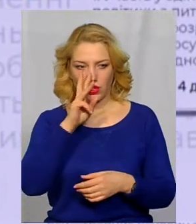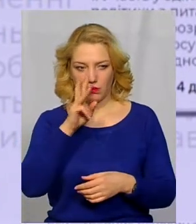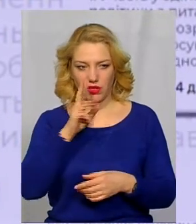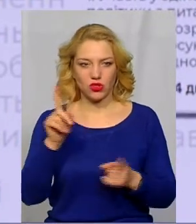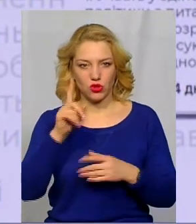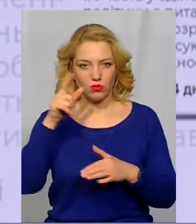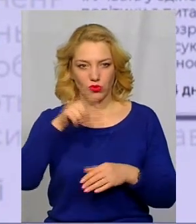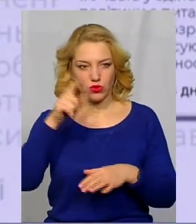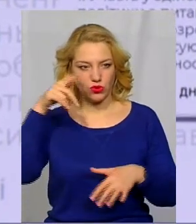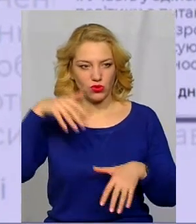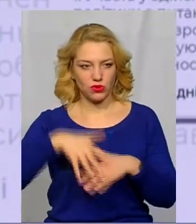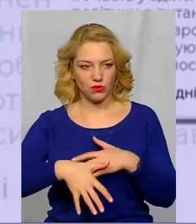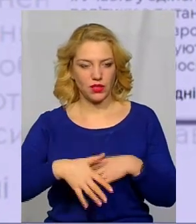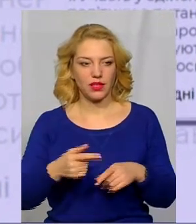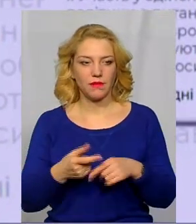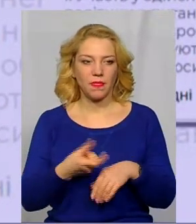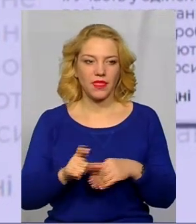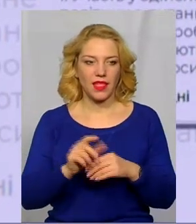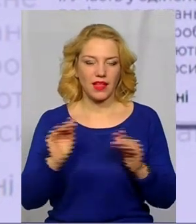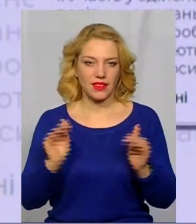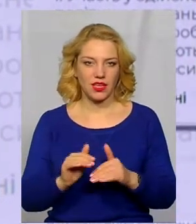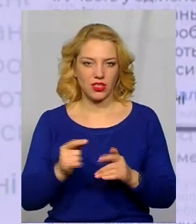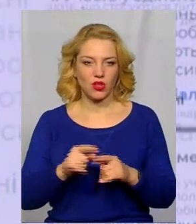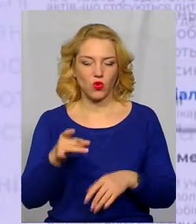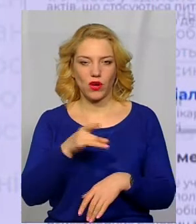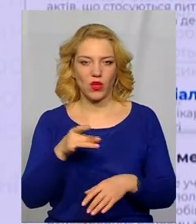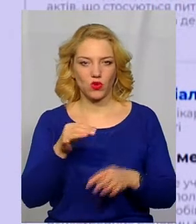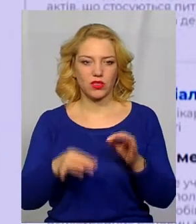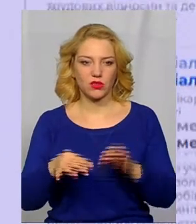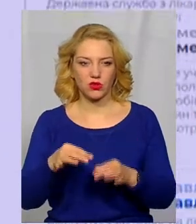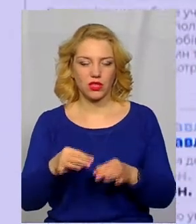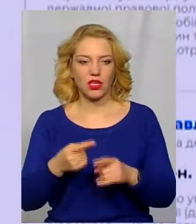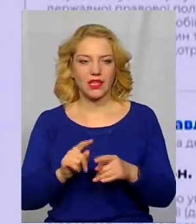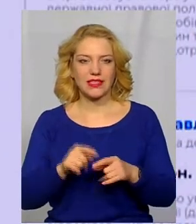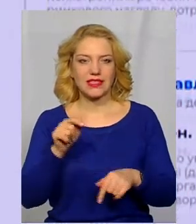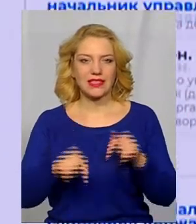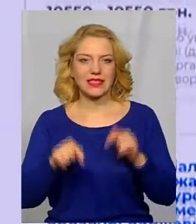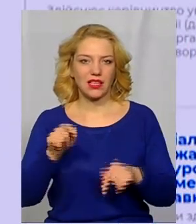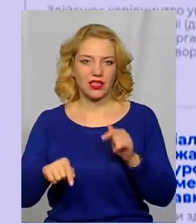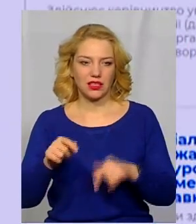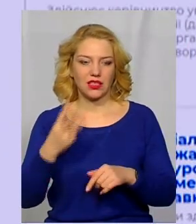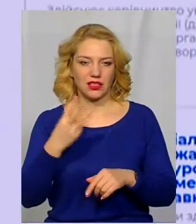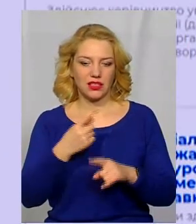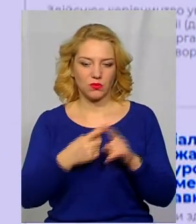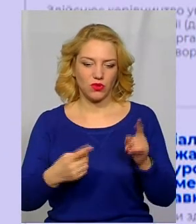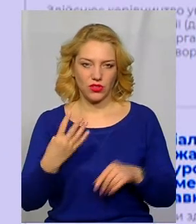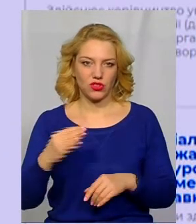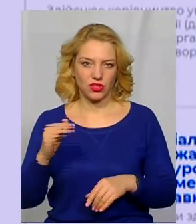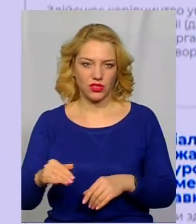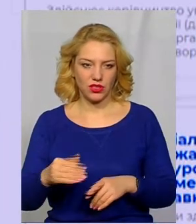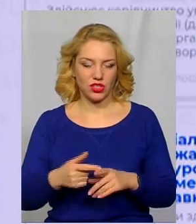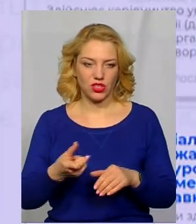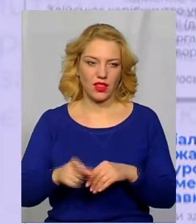глядачам було більш зрозуміло, найнижче – це у районних судах, там спеціаліст, секретар – 3,5 і до 4 тисяч.